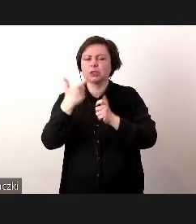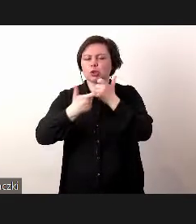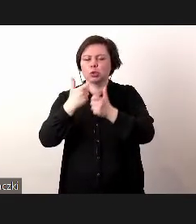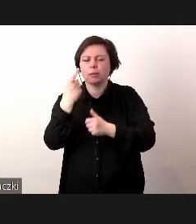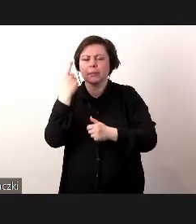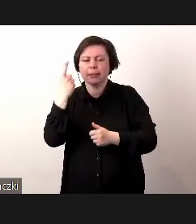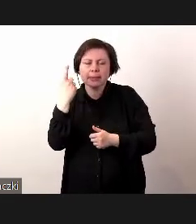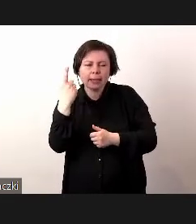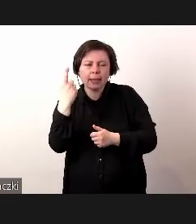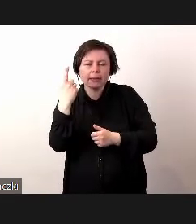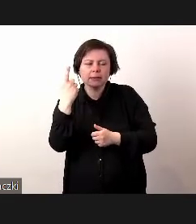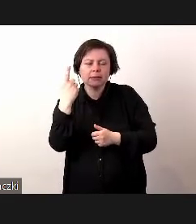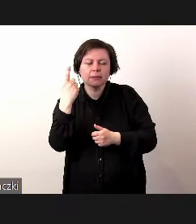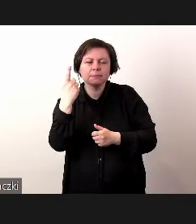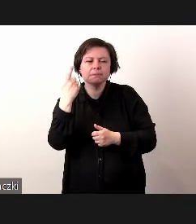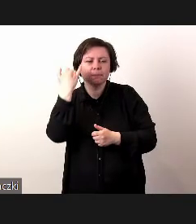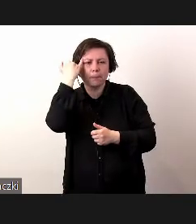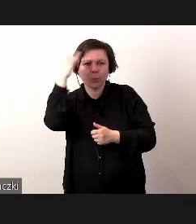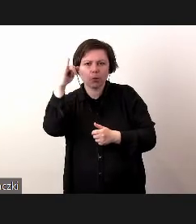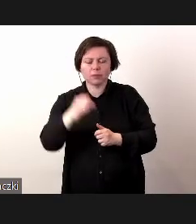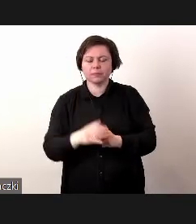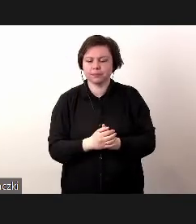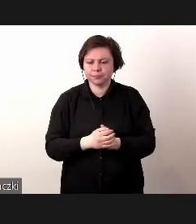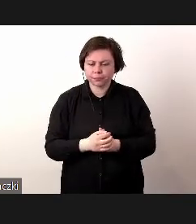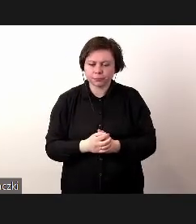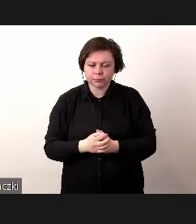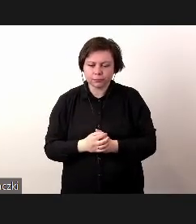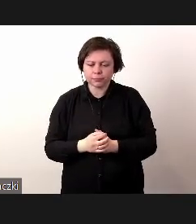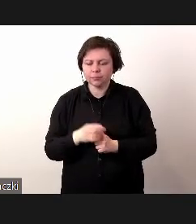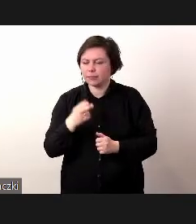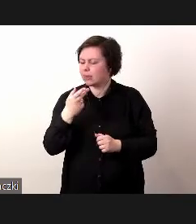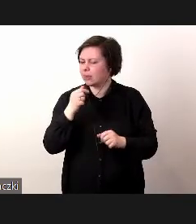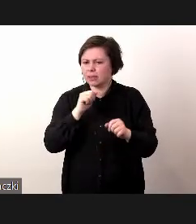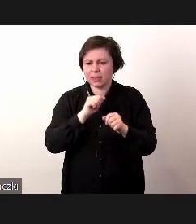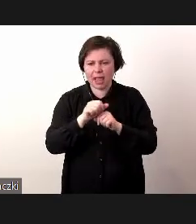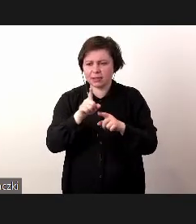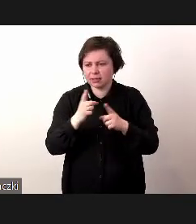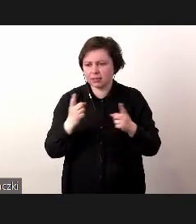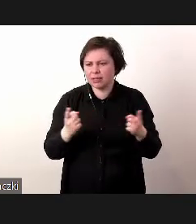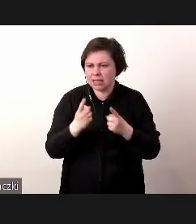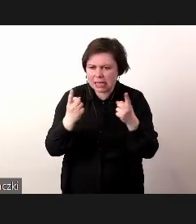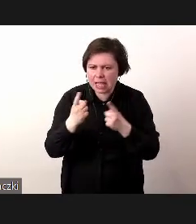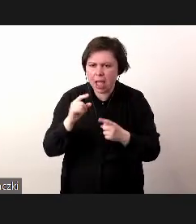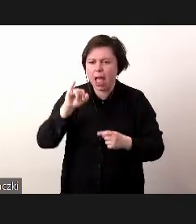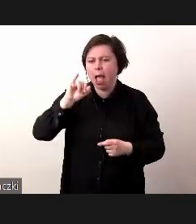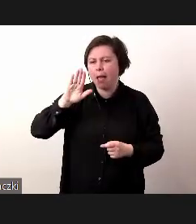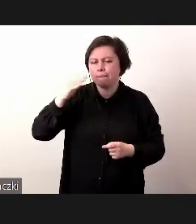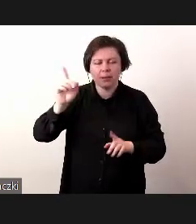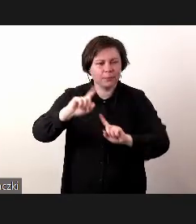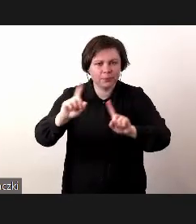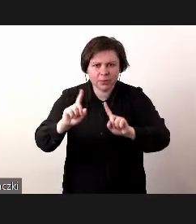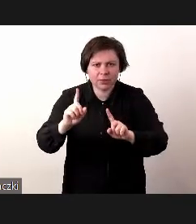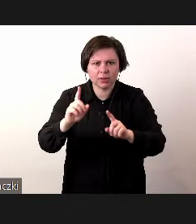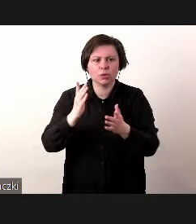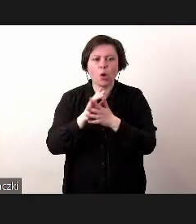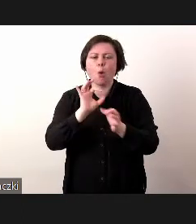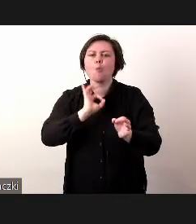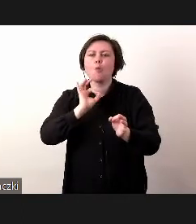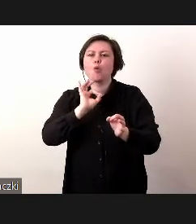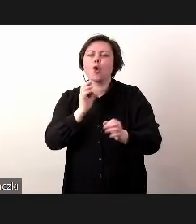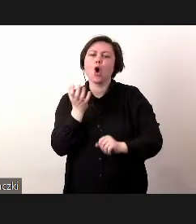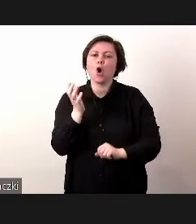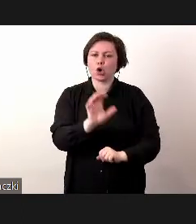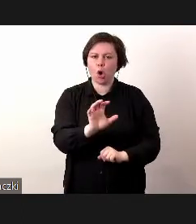zasadniczy błąd i nie jest to reklama w żaden sposób IBM-a, tylko ogólnie komentarz.